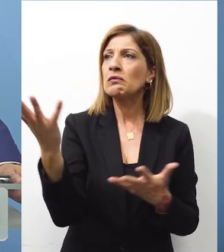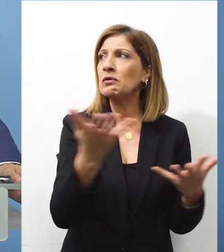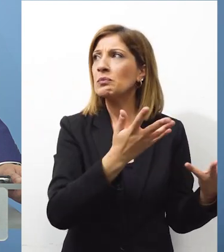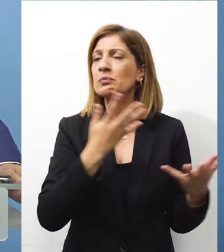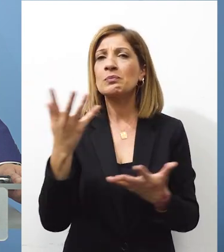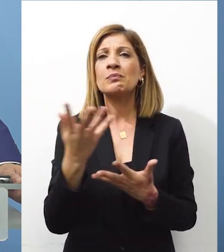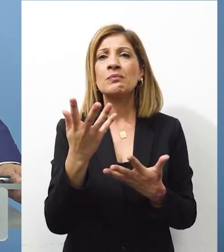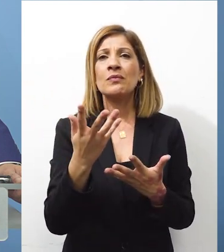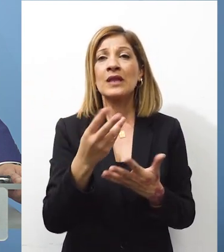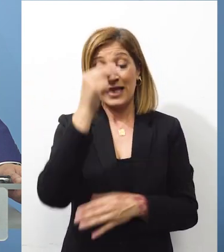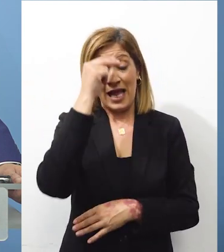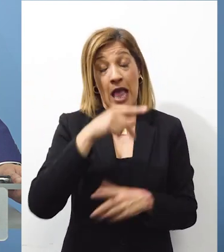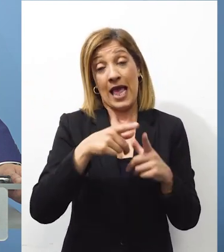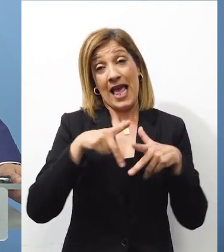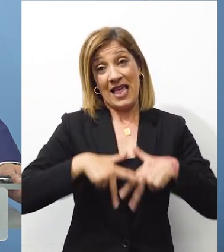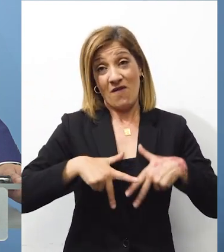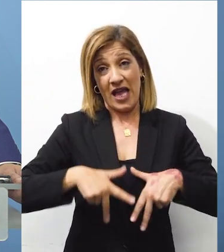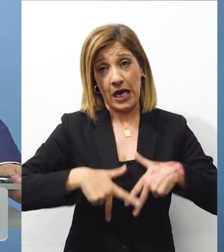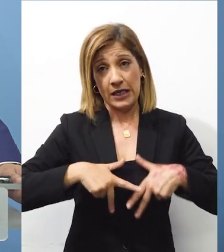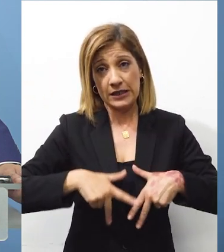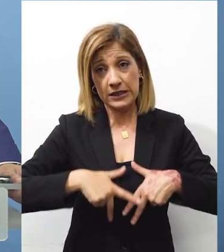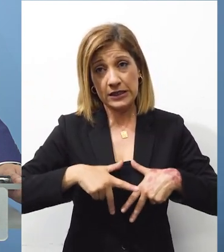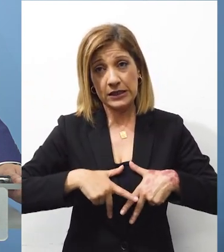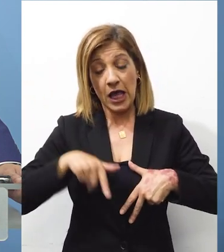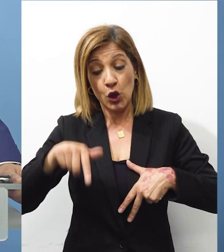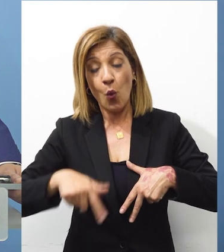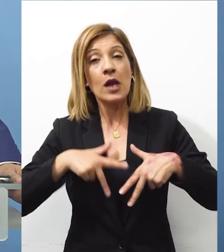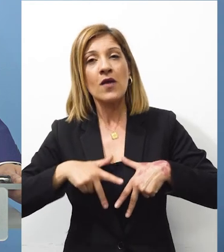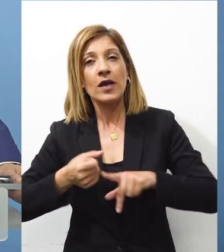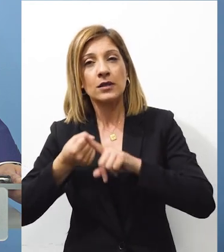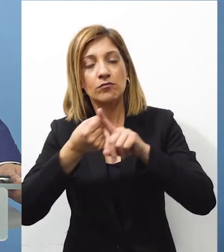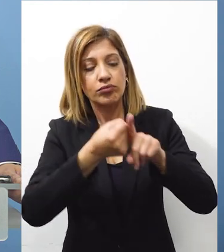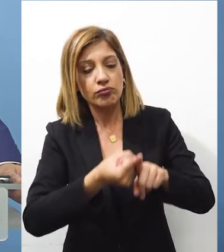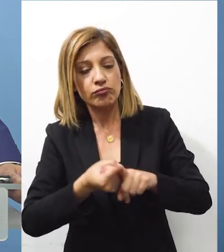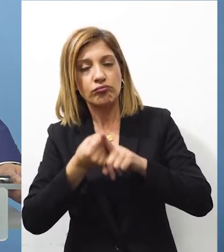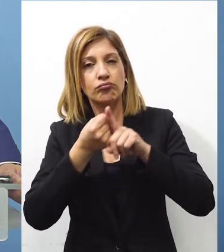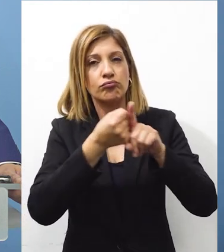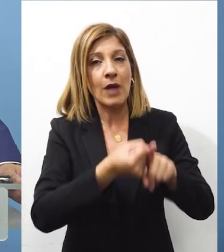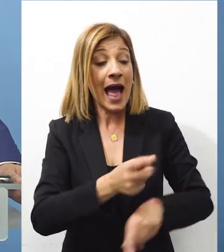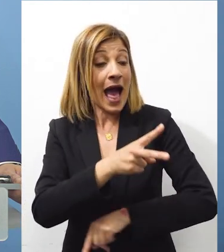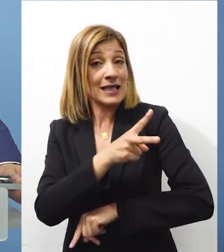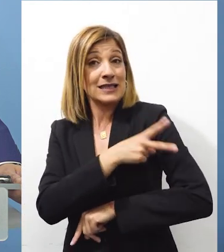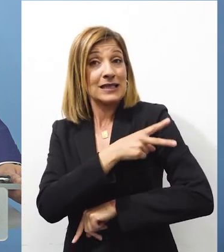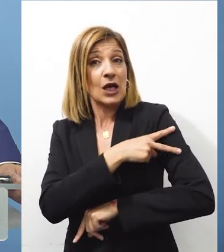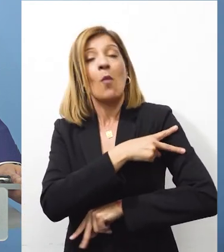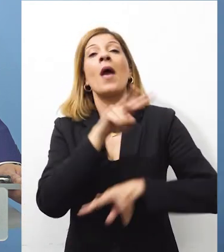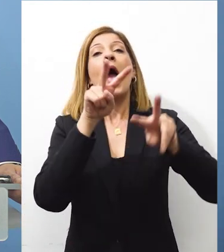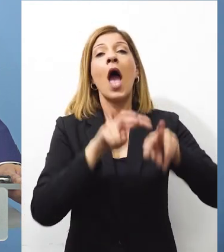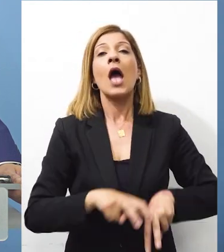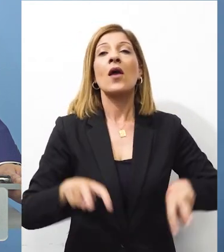κύκλοι της κυβέρνησης καταβάλουν προσπάθειες ώστε στις ασυνομικές έρευνες